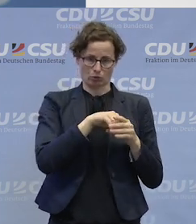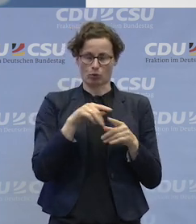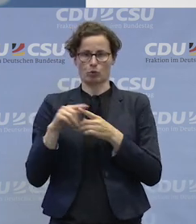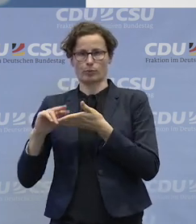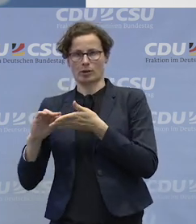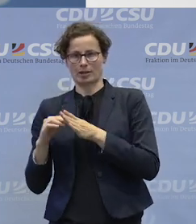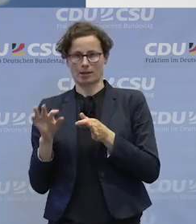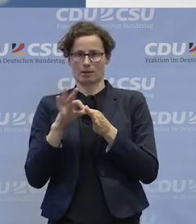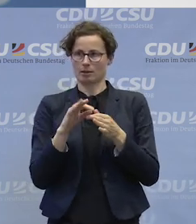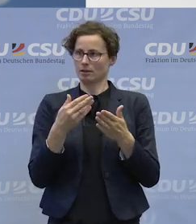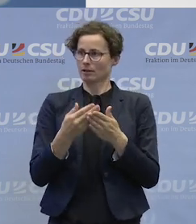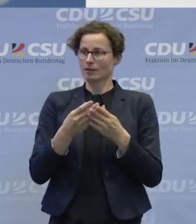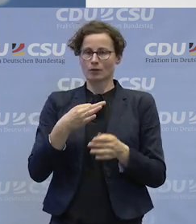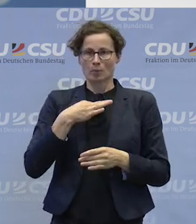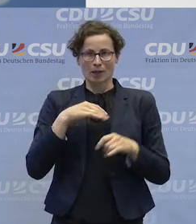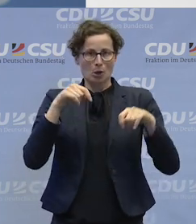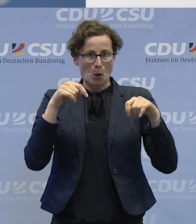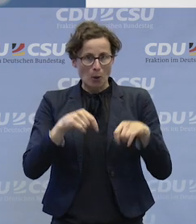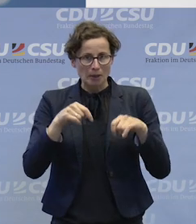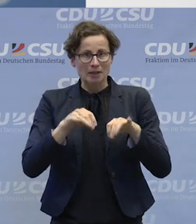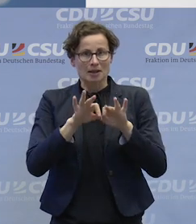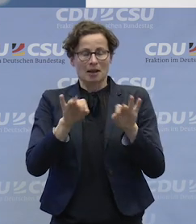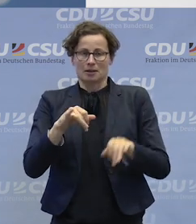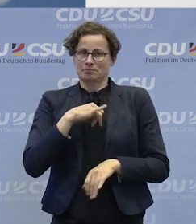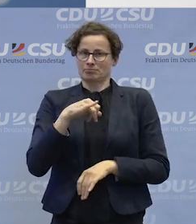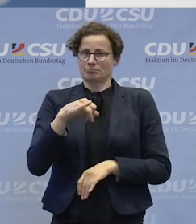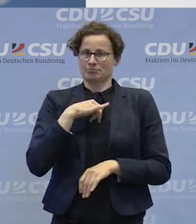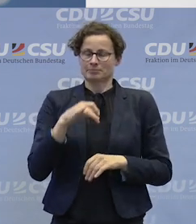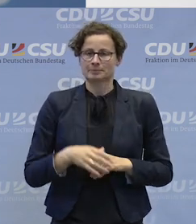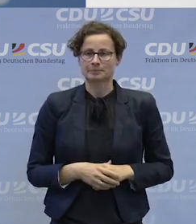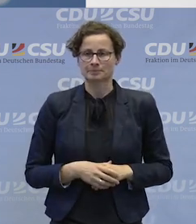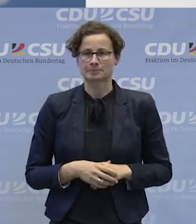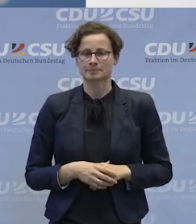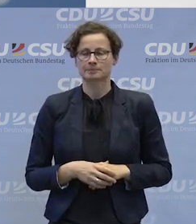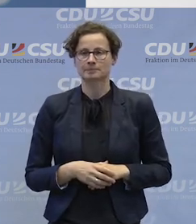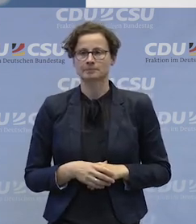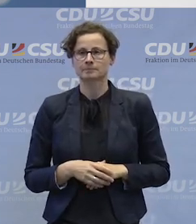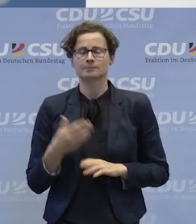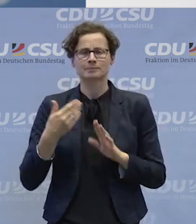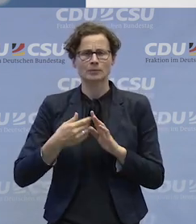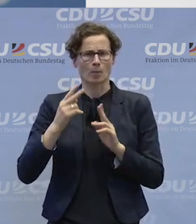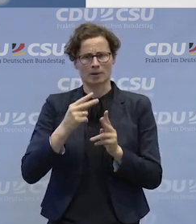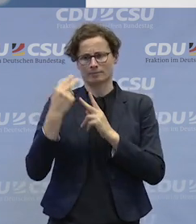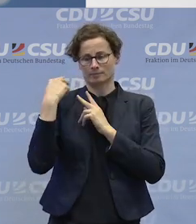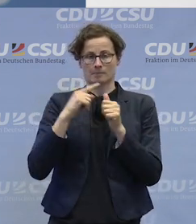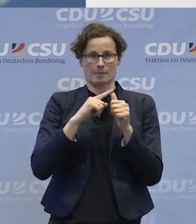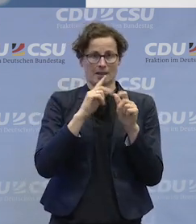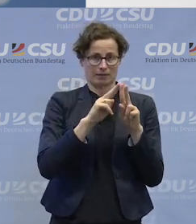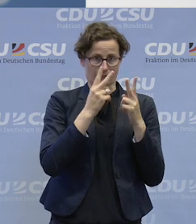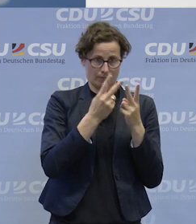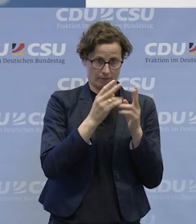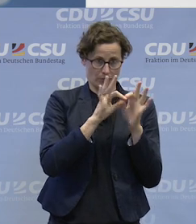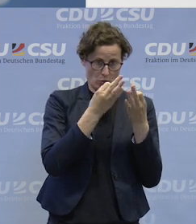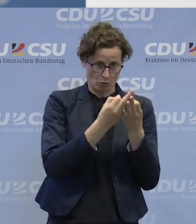ausgesprochen spannendes Projekt. Im ersten Forum war viel die Rede vom Budget